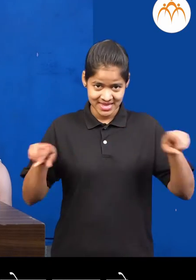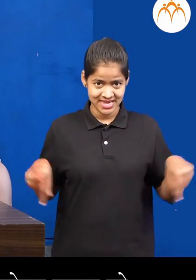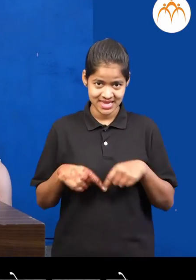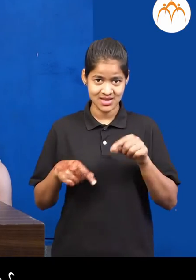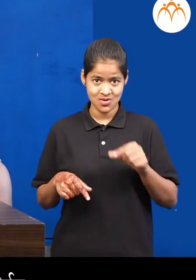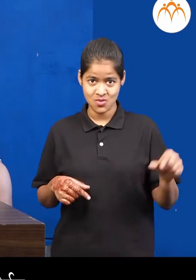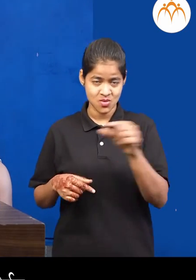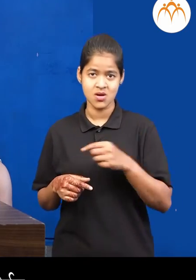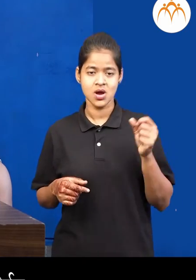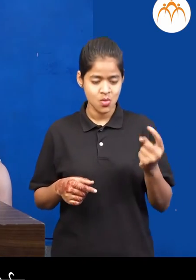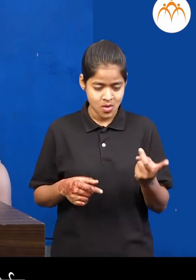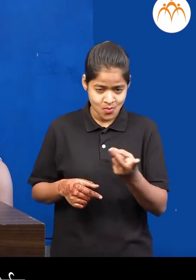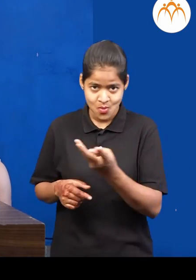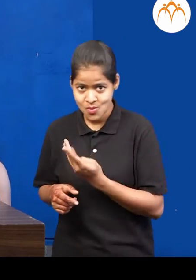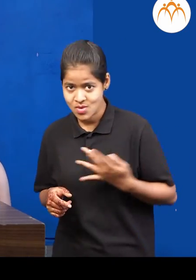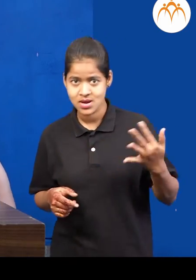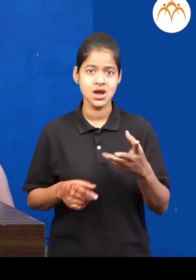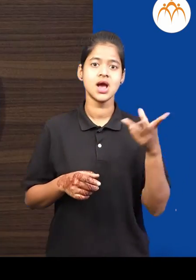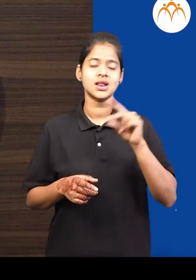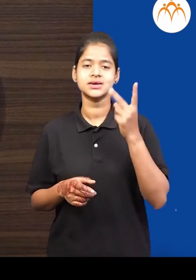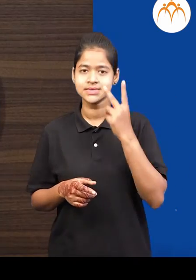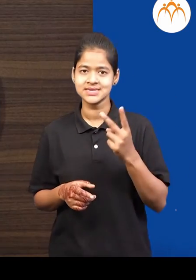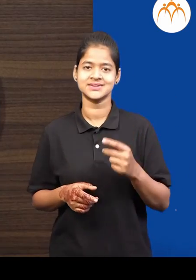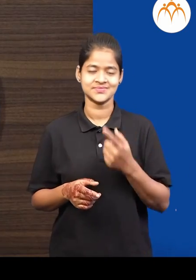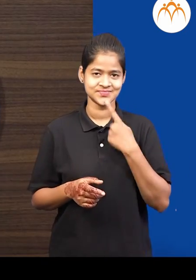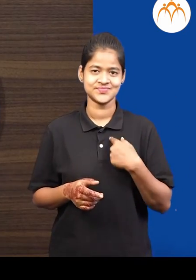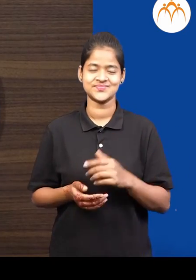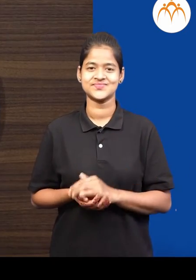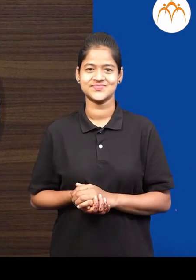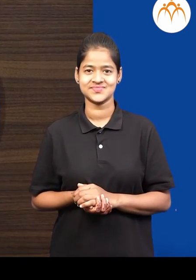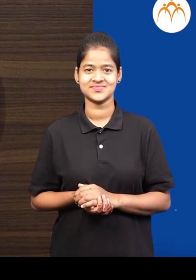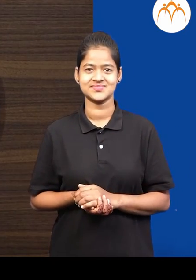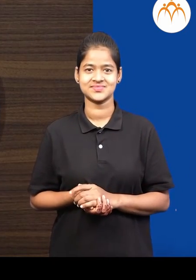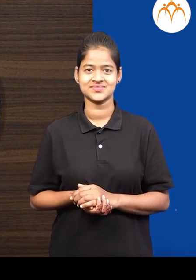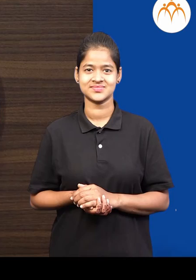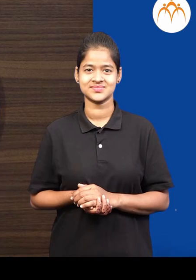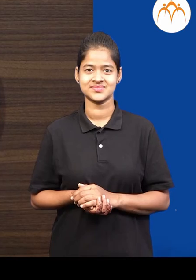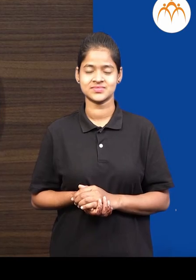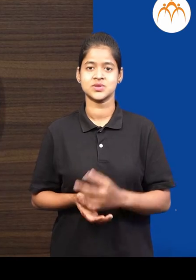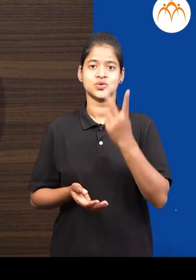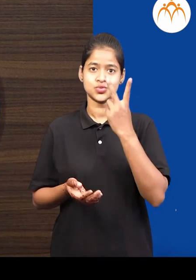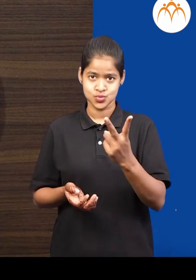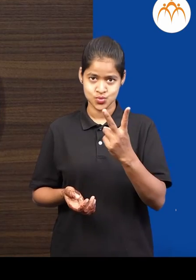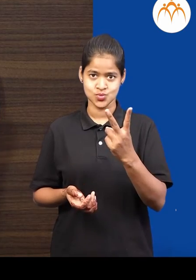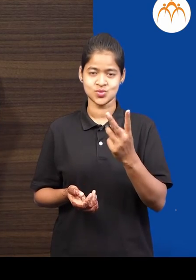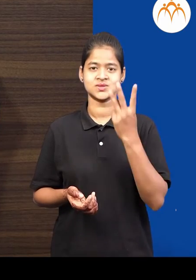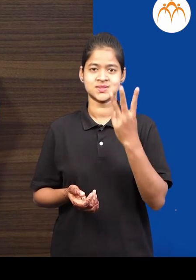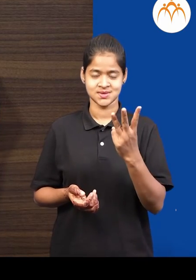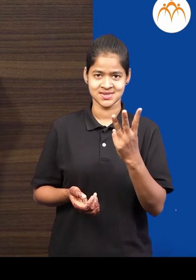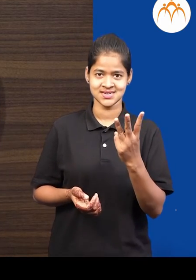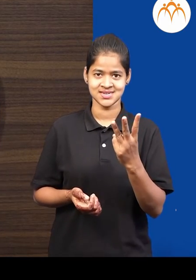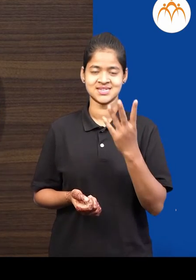दाखो बरा, ममी तुला दोन गोड़ा दें, चालें, एक, दोन, तीन,